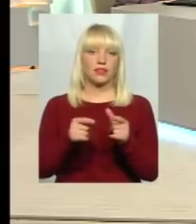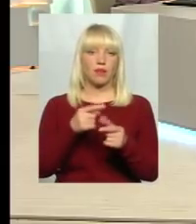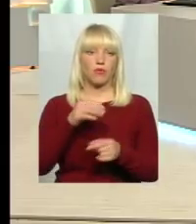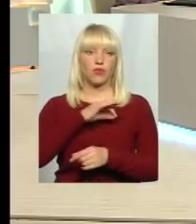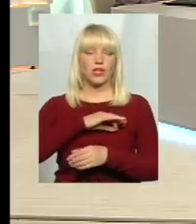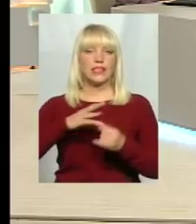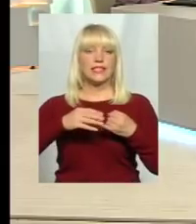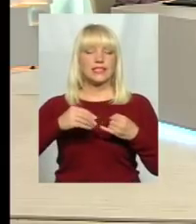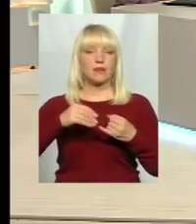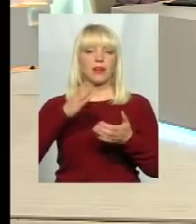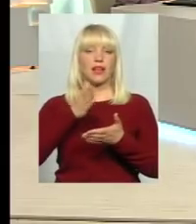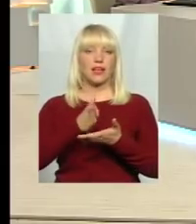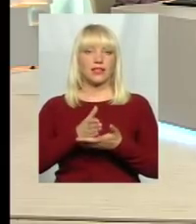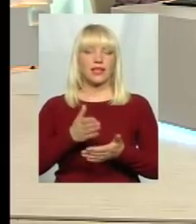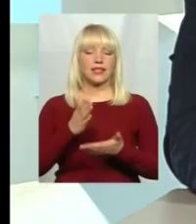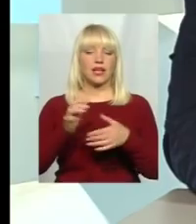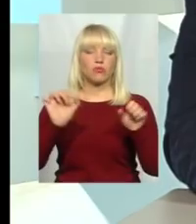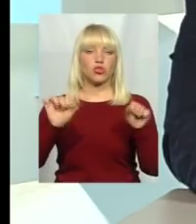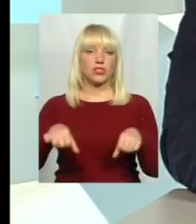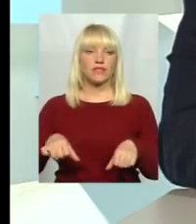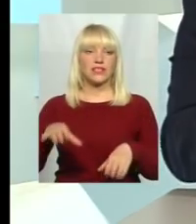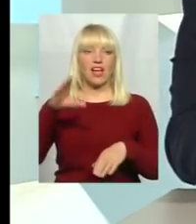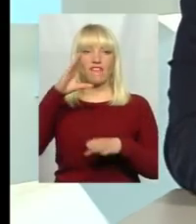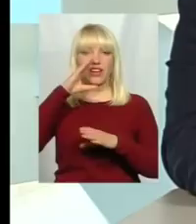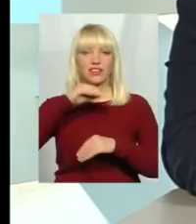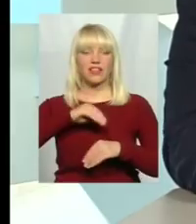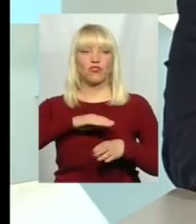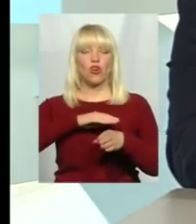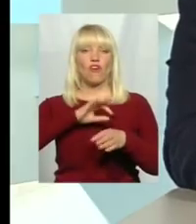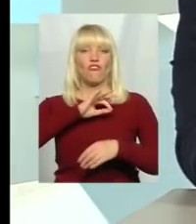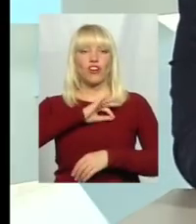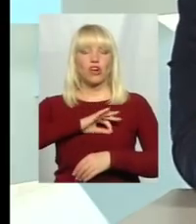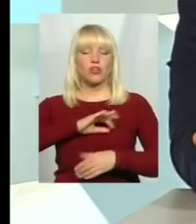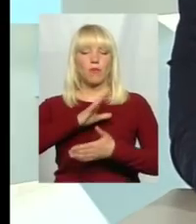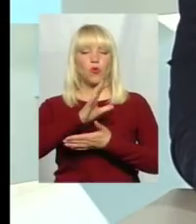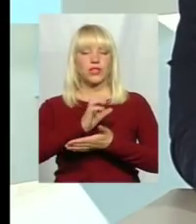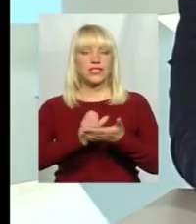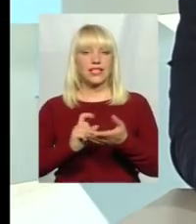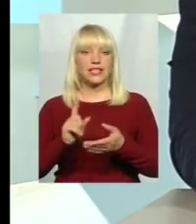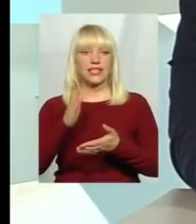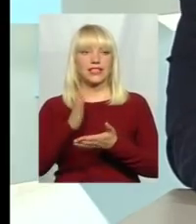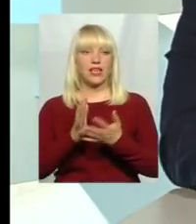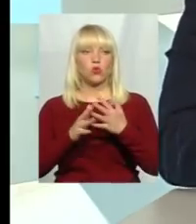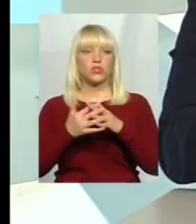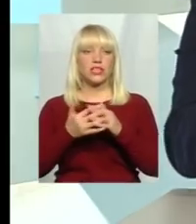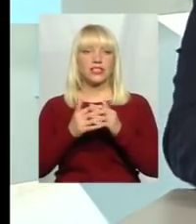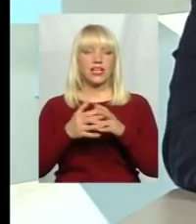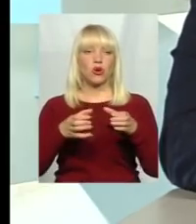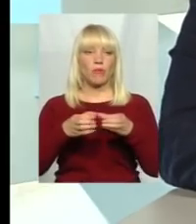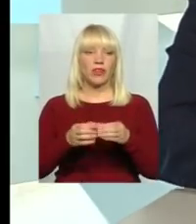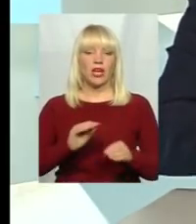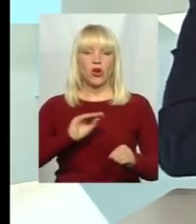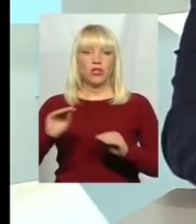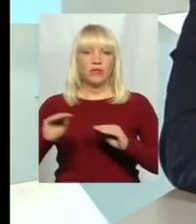Земля є. Є можливість ефективно використати потенціал, який сьогодні є в сільських громадах, розміщуючи